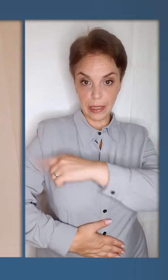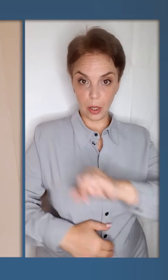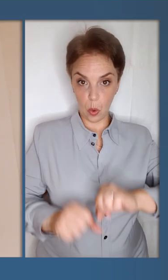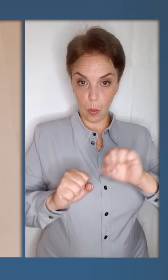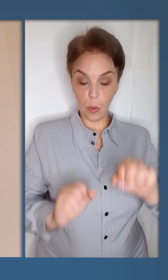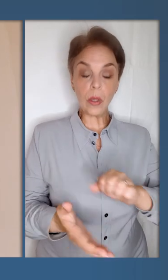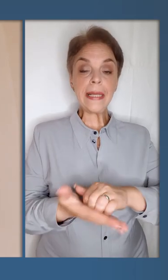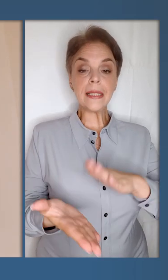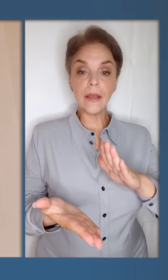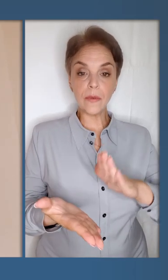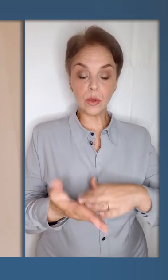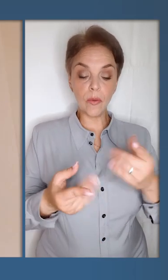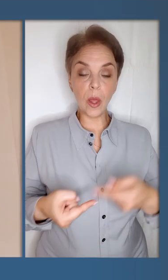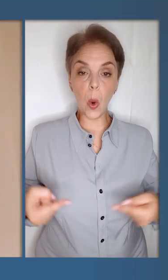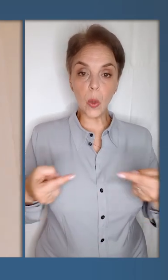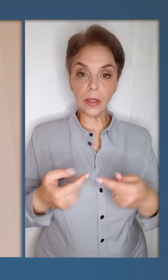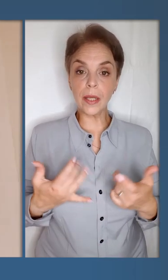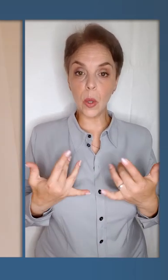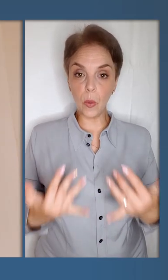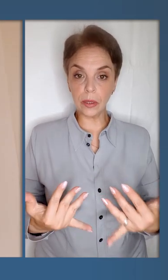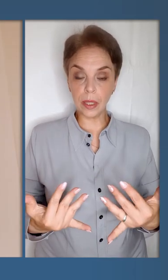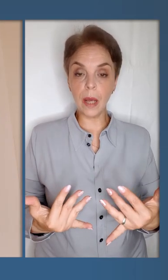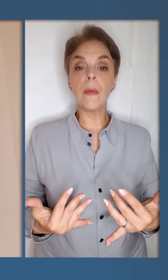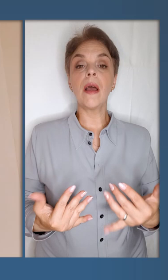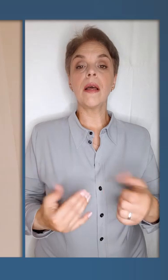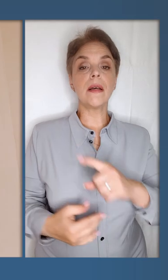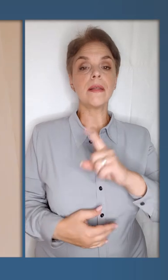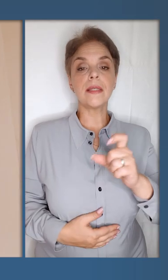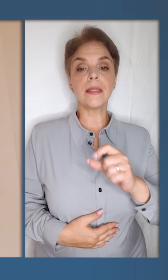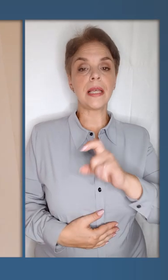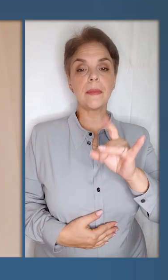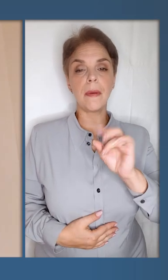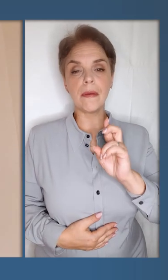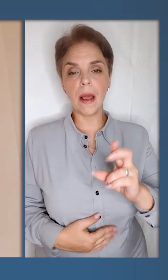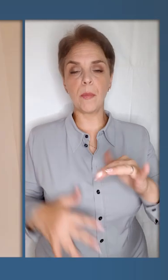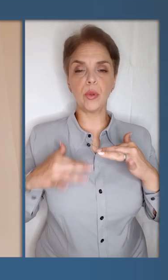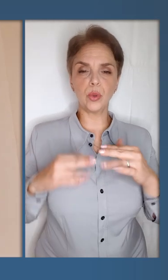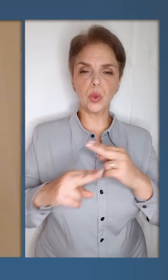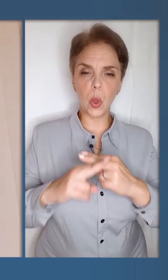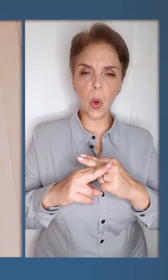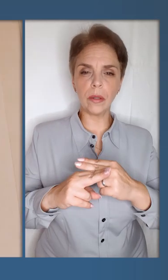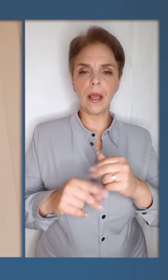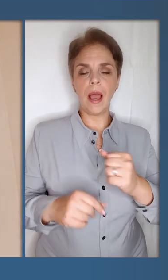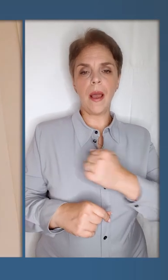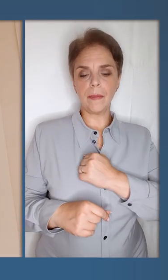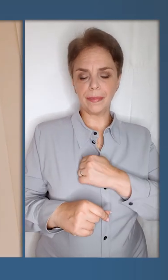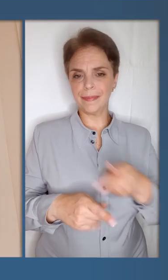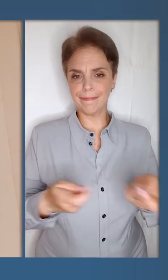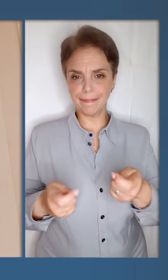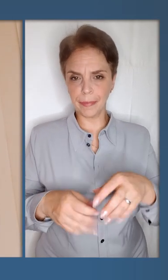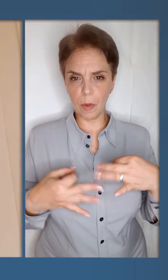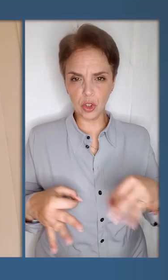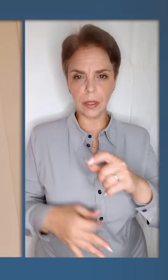сили оборони. Зафіксували конкретні потреби, засоби РЕП, дрони, бронювання, евакуаційні машини, медівак.